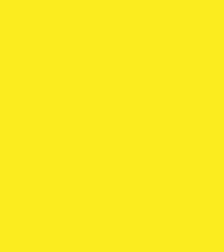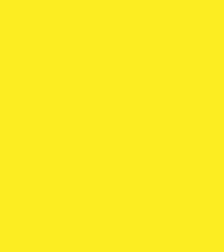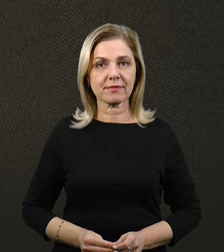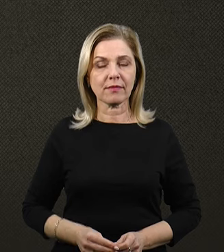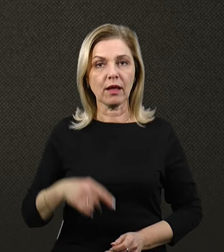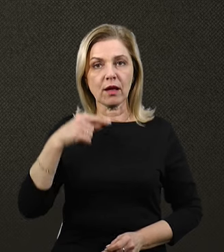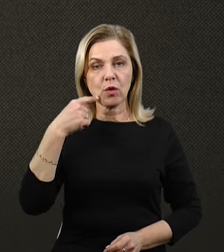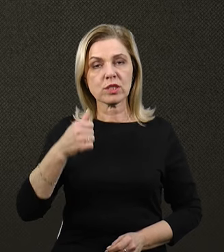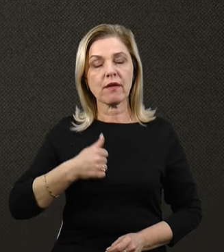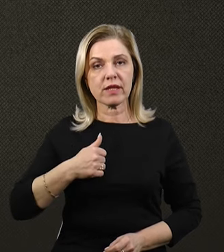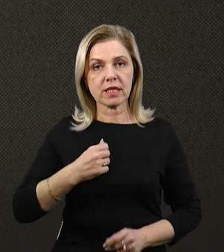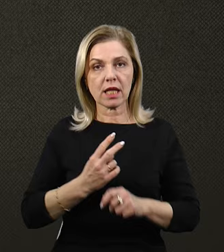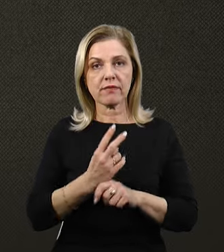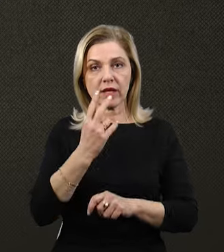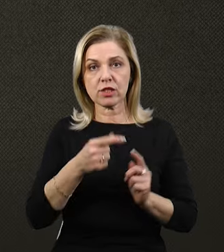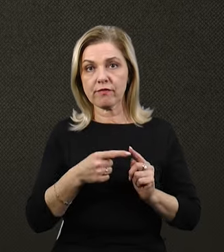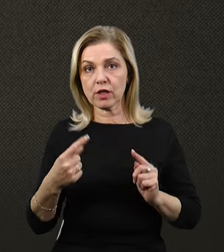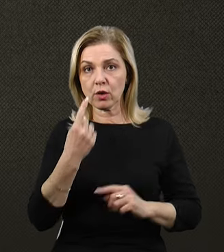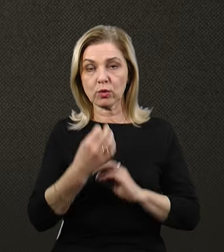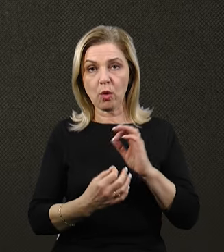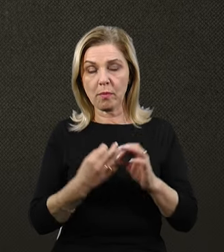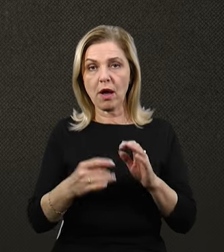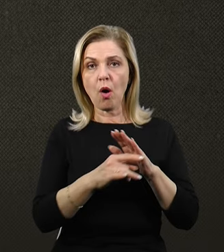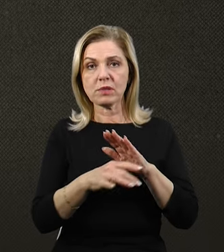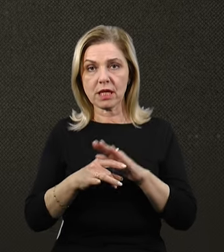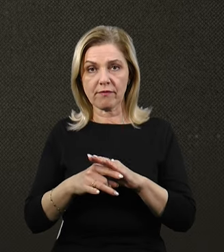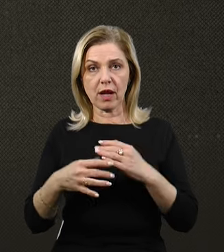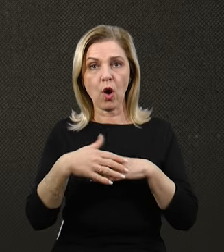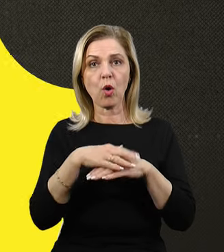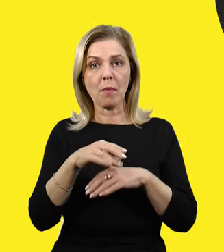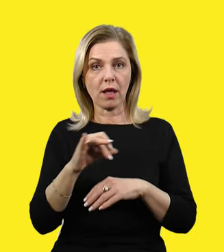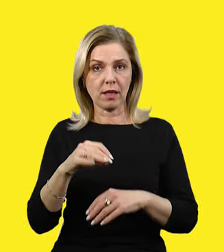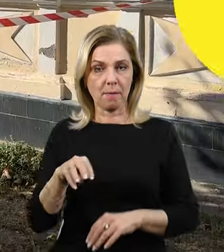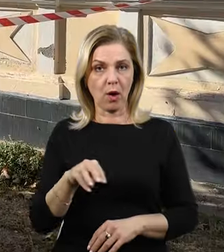Миколаївщина Російські війська двічі протягом доби обстрілювали громади Миколаївщини.